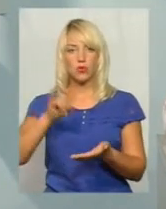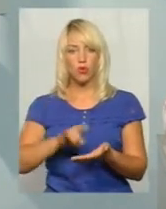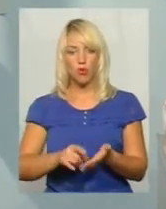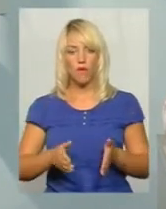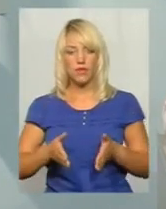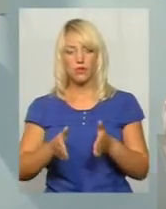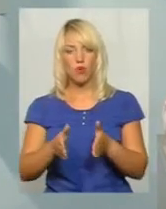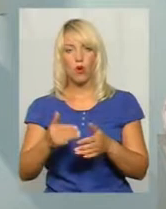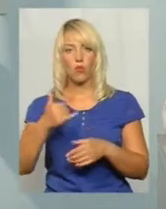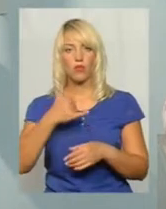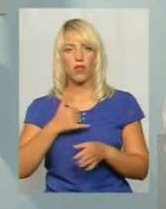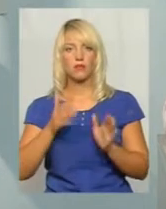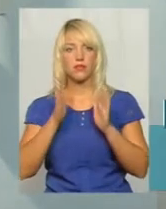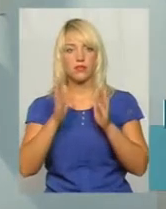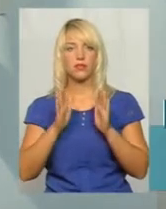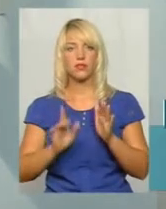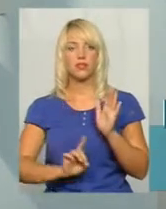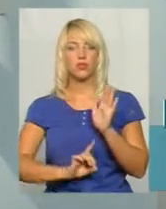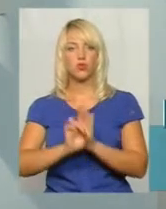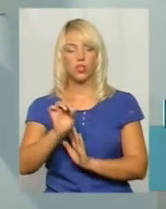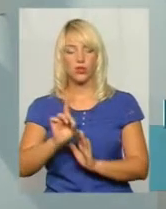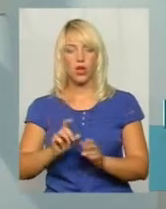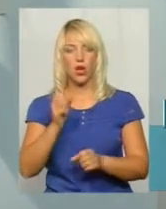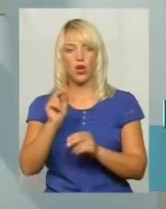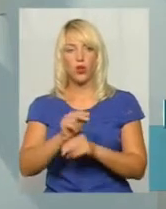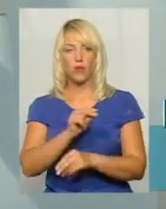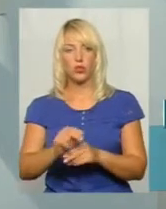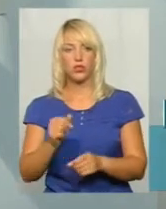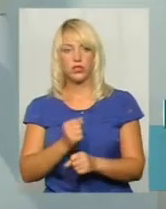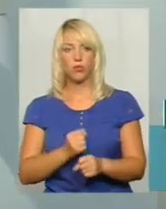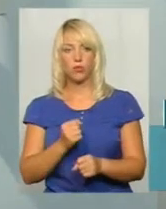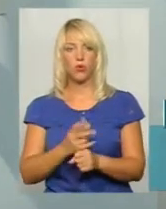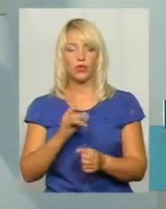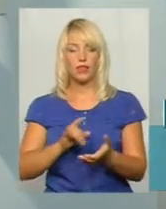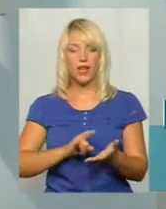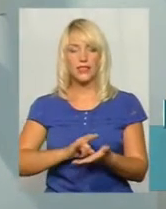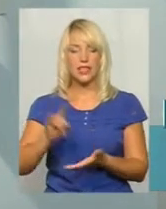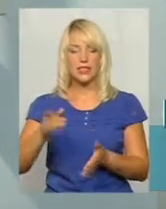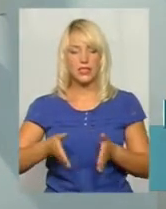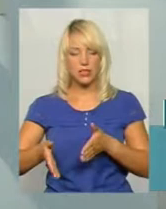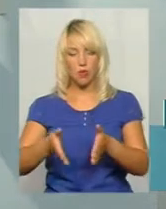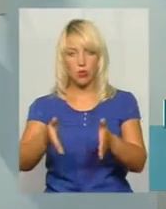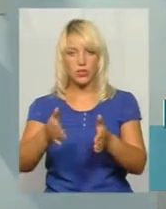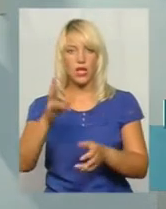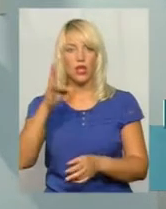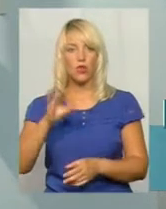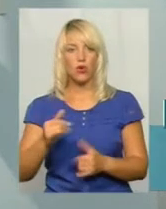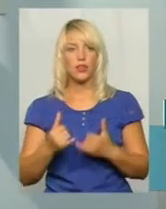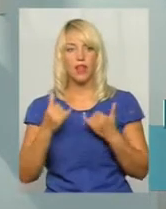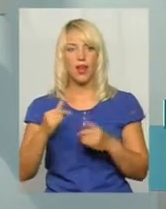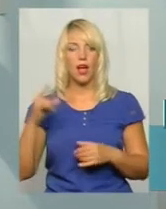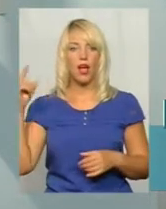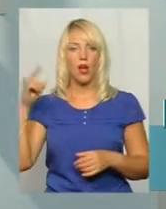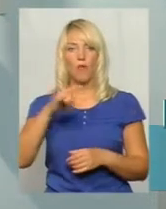нас лише тільки сьогодні ми розпочали ремонтні роботи на злітно-посадковій смузі, але для повітряних